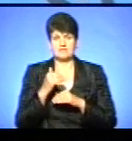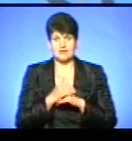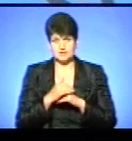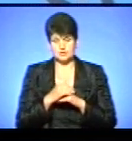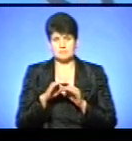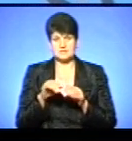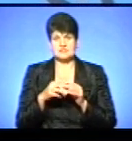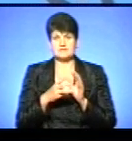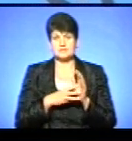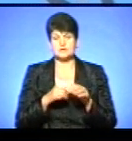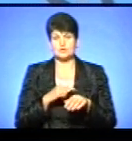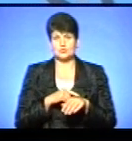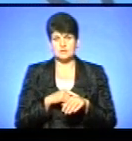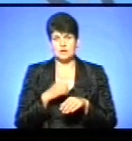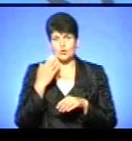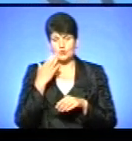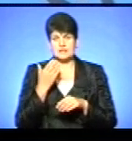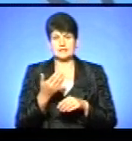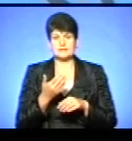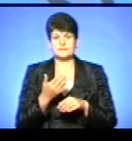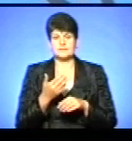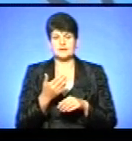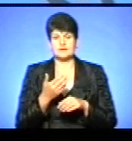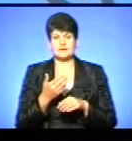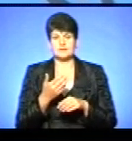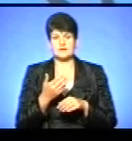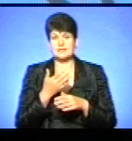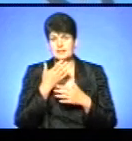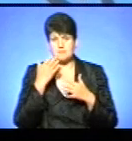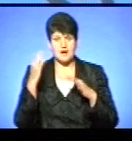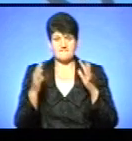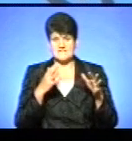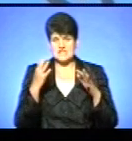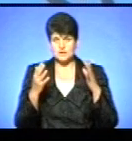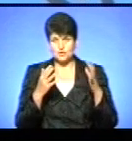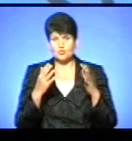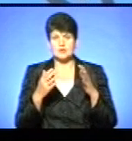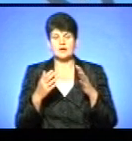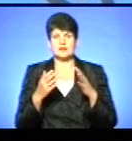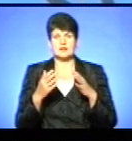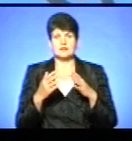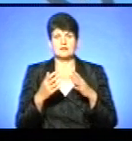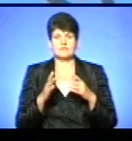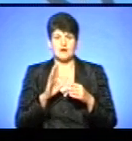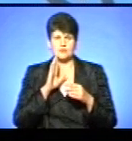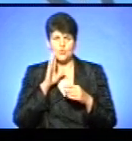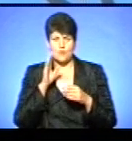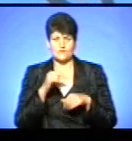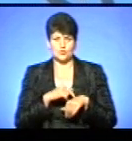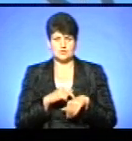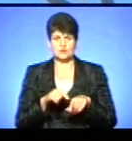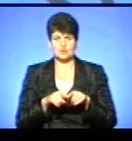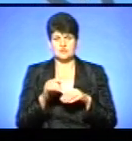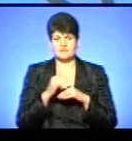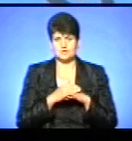18 годин, коли температура і коли вітрі, коли нема вітру. І тільки в ранковій годині, десь там, ну зараз в